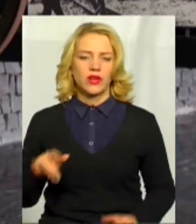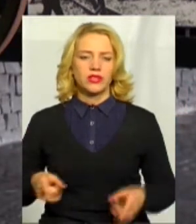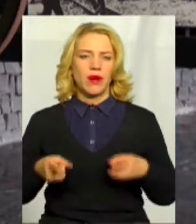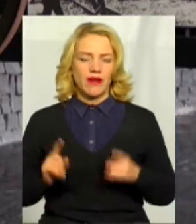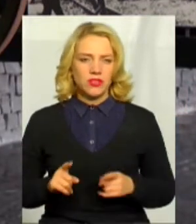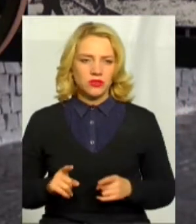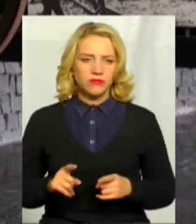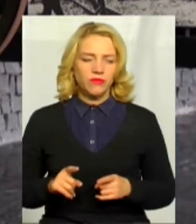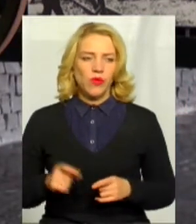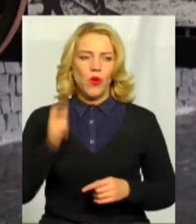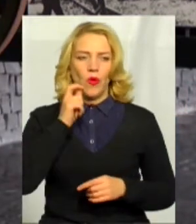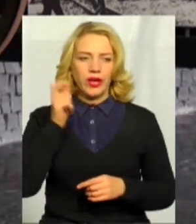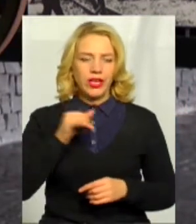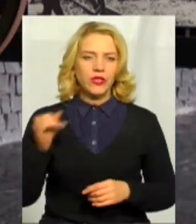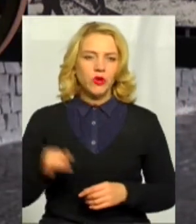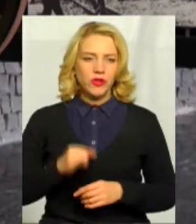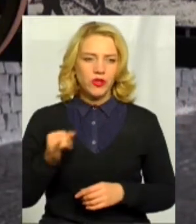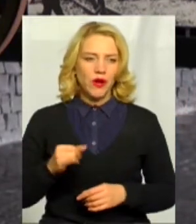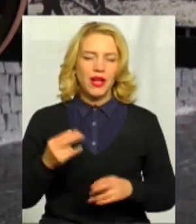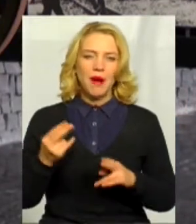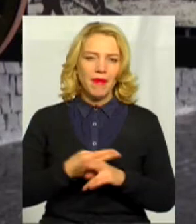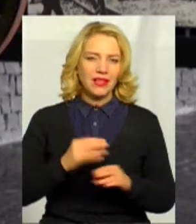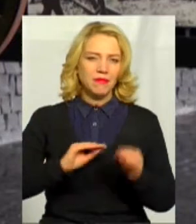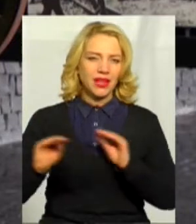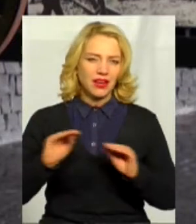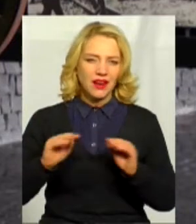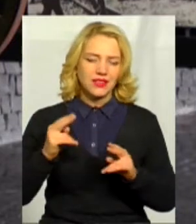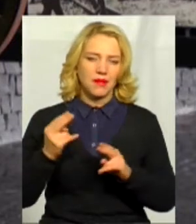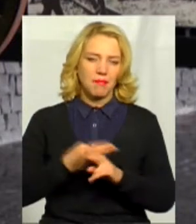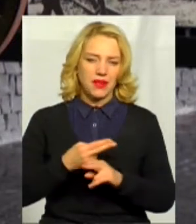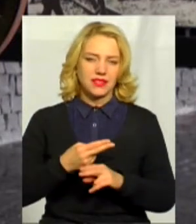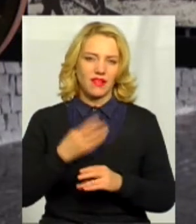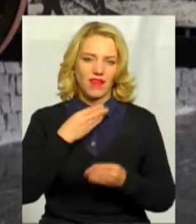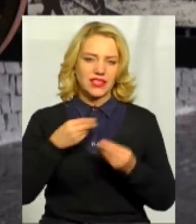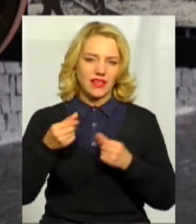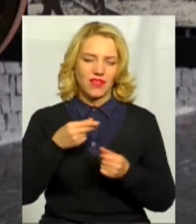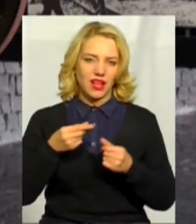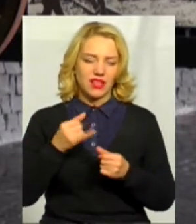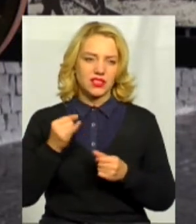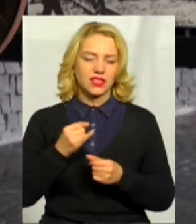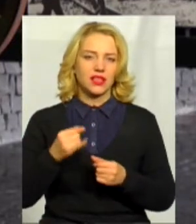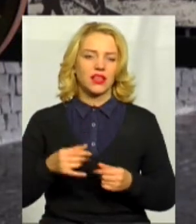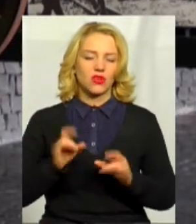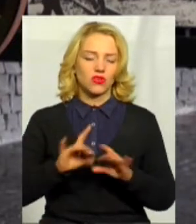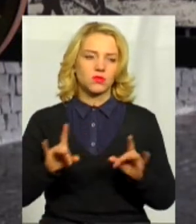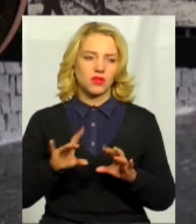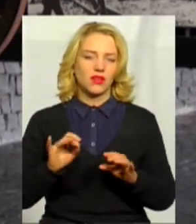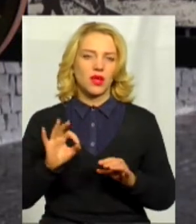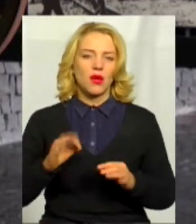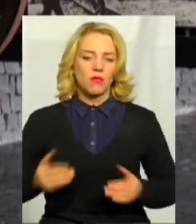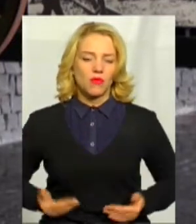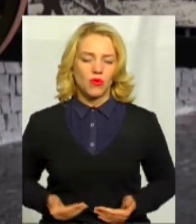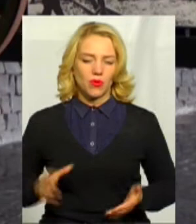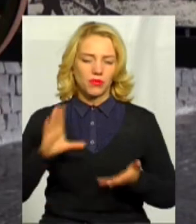українську історію. Без прикрас, без фальсифікації і розповідати про біографію теж